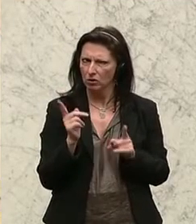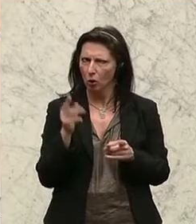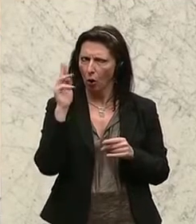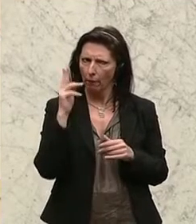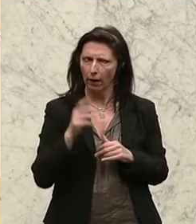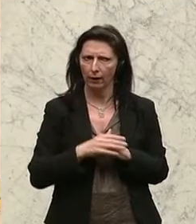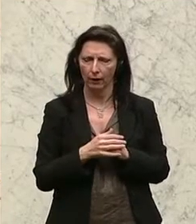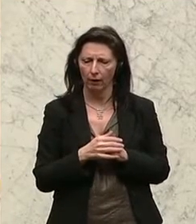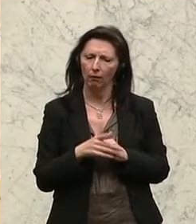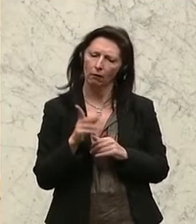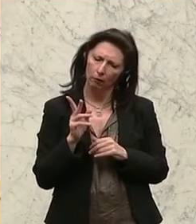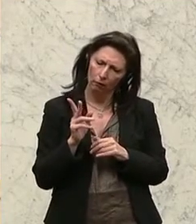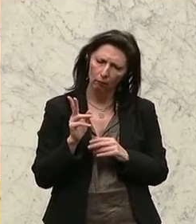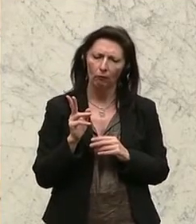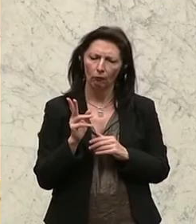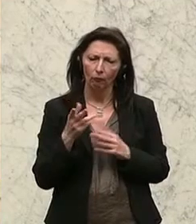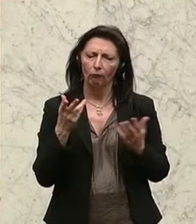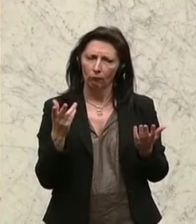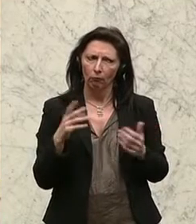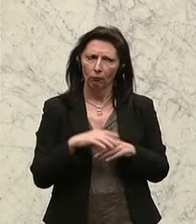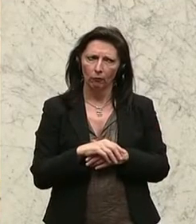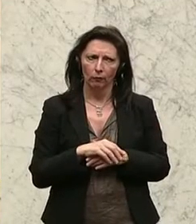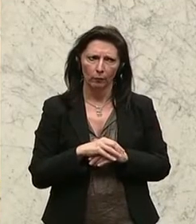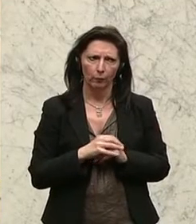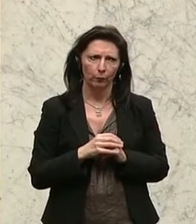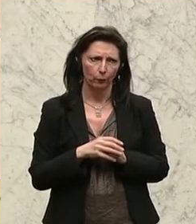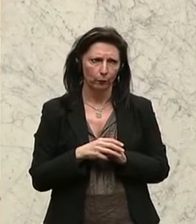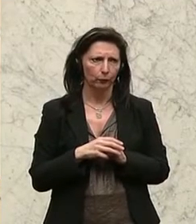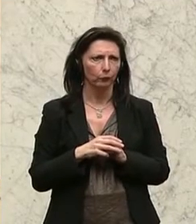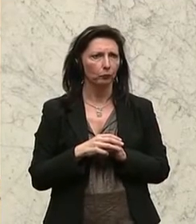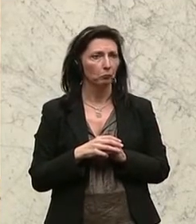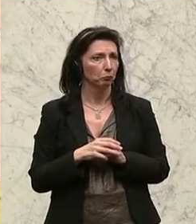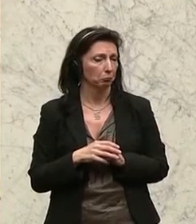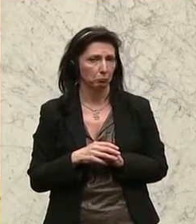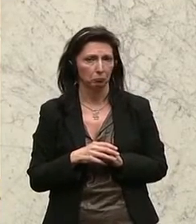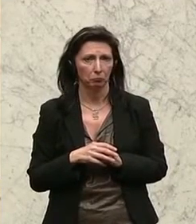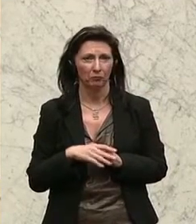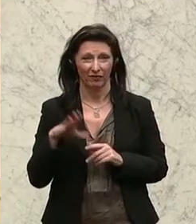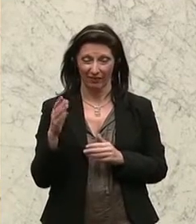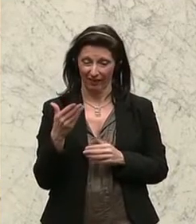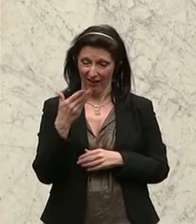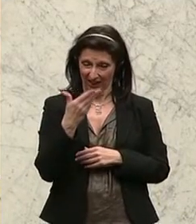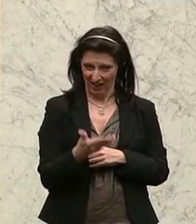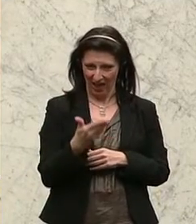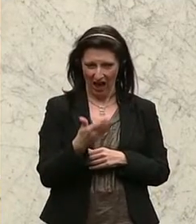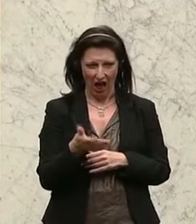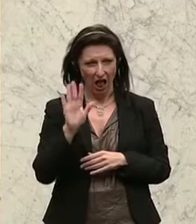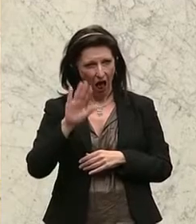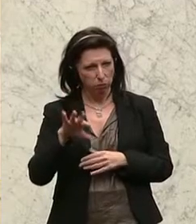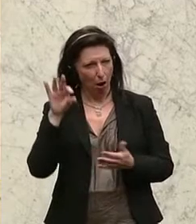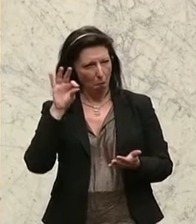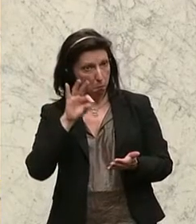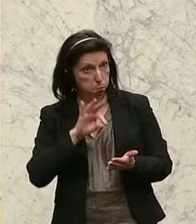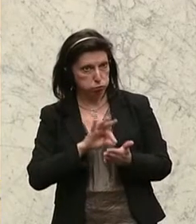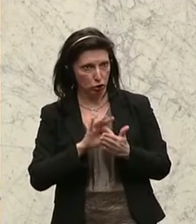wäre es durchaus einmal anzudenken, ob ab einer gewissen Höhe des Einkommens nicht doch die Namen genannt werden, sondern